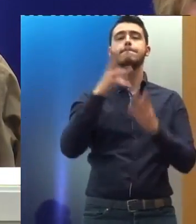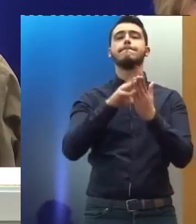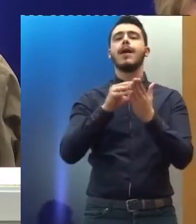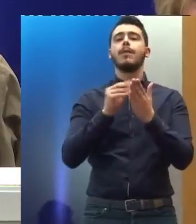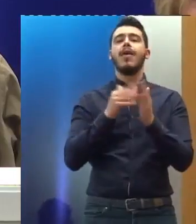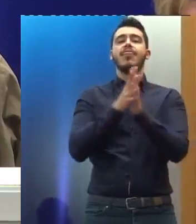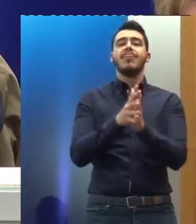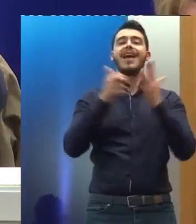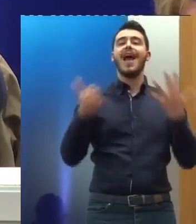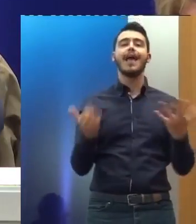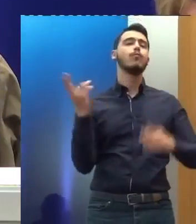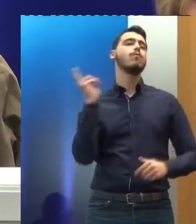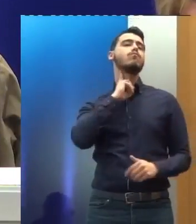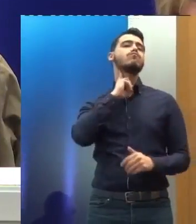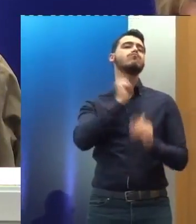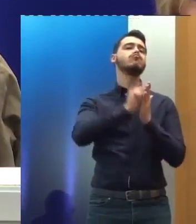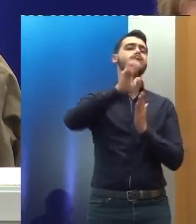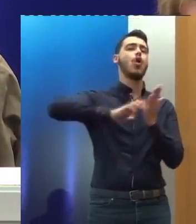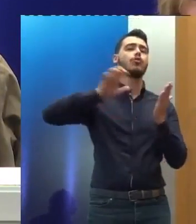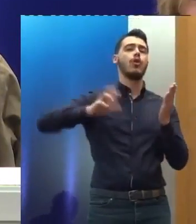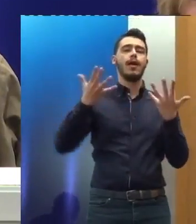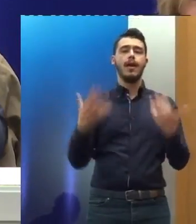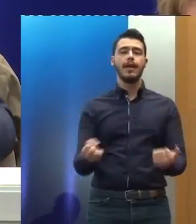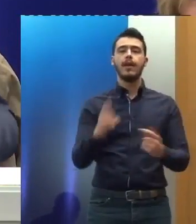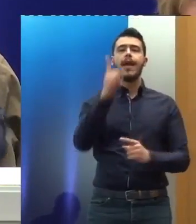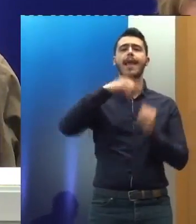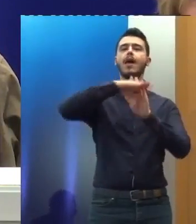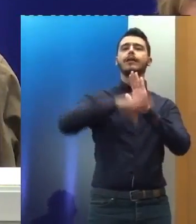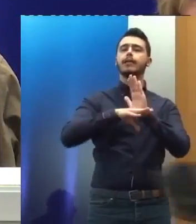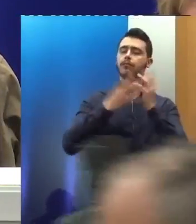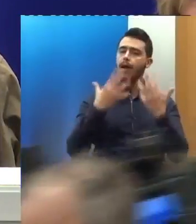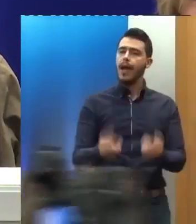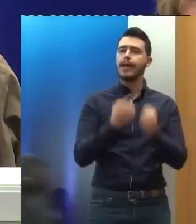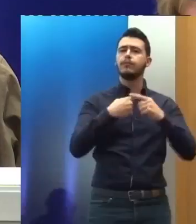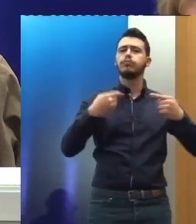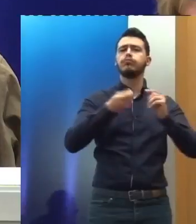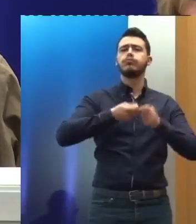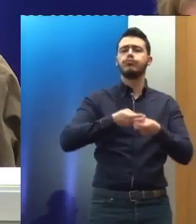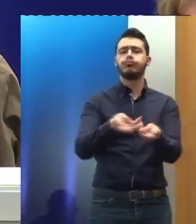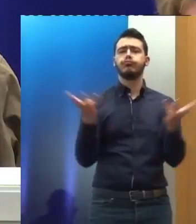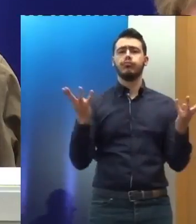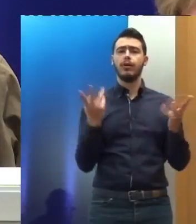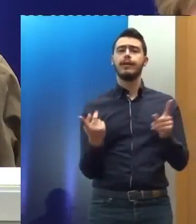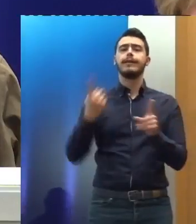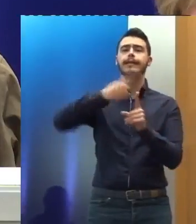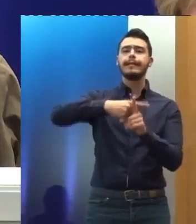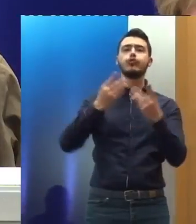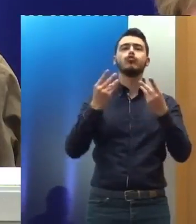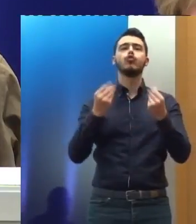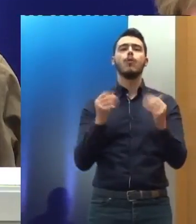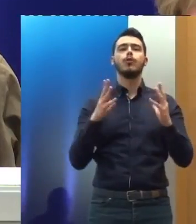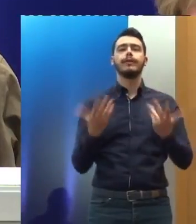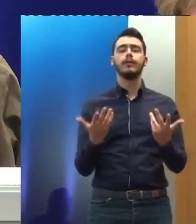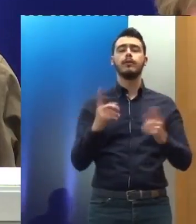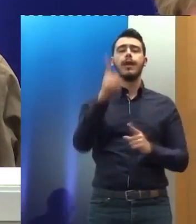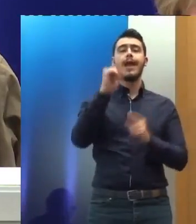16 πρωτοκολά της είναι ένα σύστημα, από εκεί και πέρα υπάρχουν πολλά άλλα και ένα σύνολο μηχανισμών επίσης, είναι λοιπόν αυτός ο